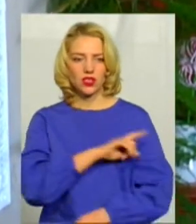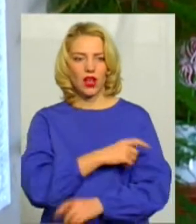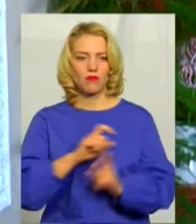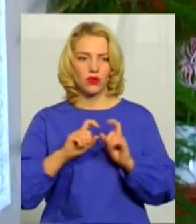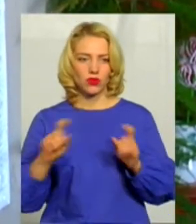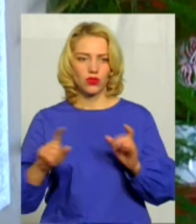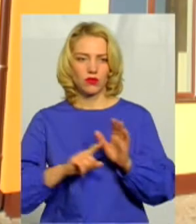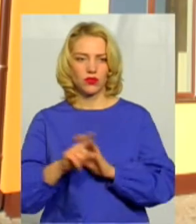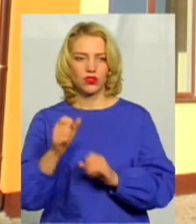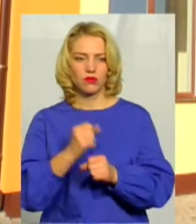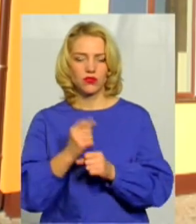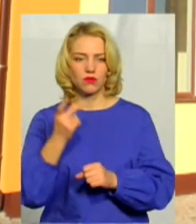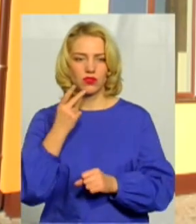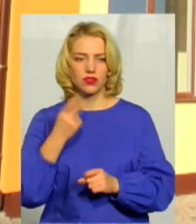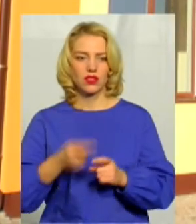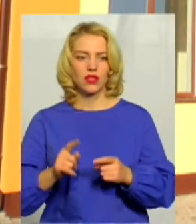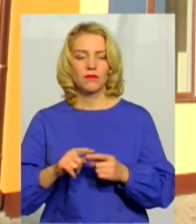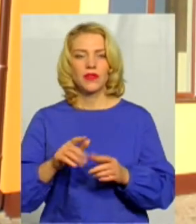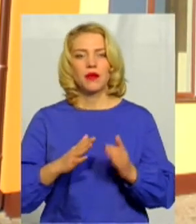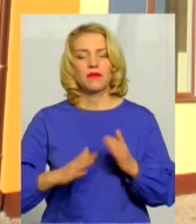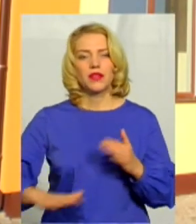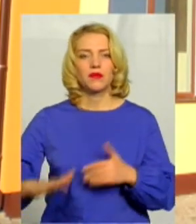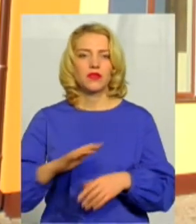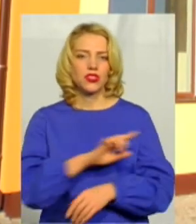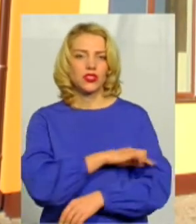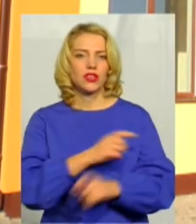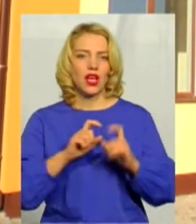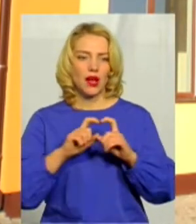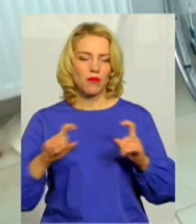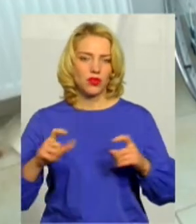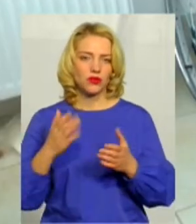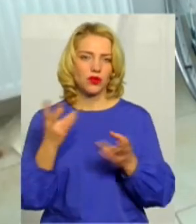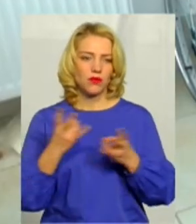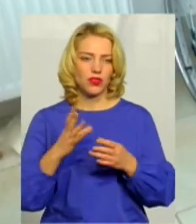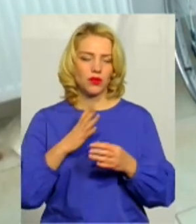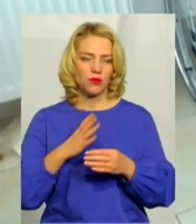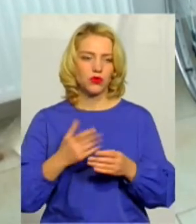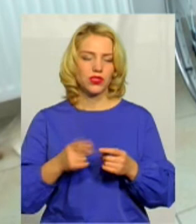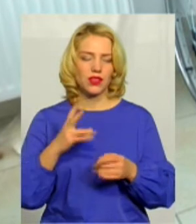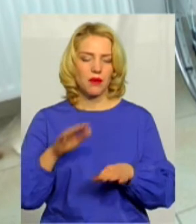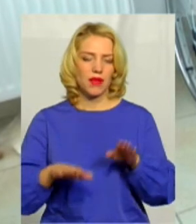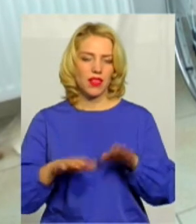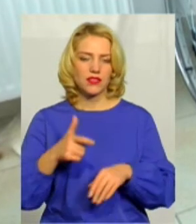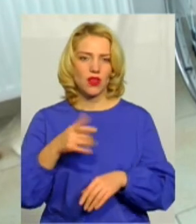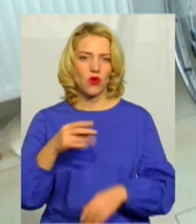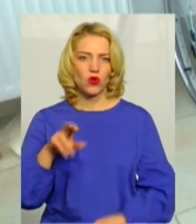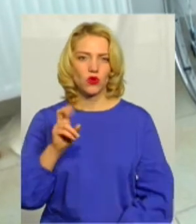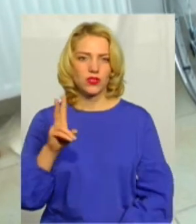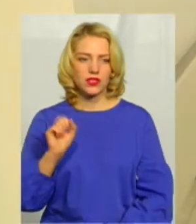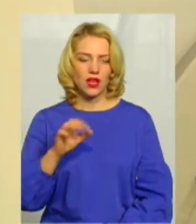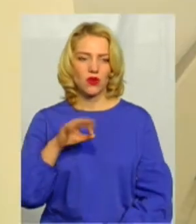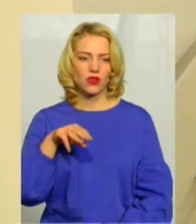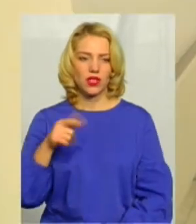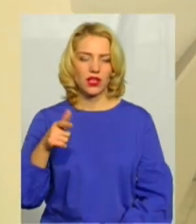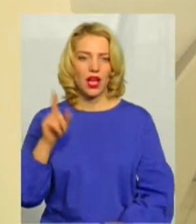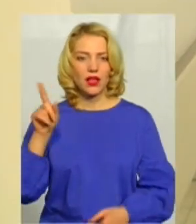постійно. Приміщення лікарської амбулаторії села Пільний Олексинець має бути на балансі Городоцької міської ОТГ. Та, у свою чергу,